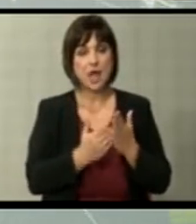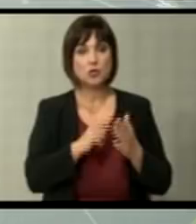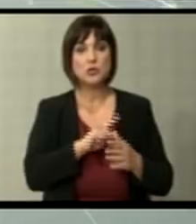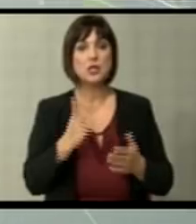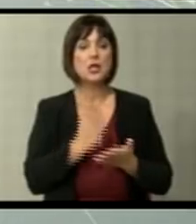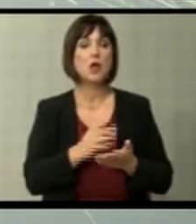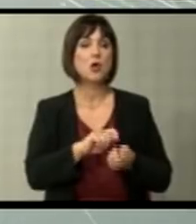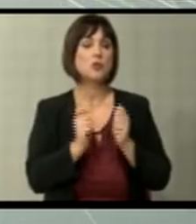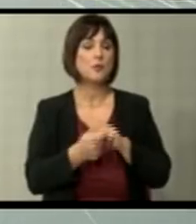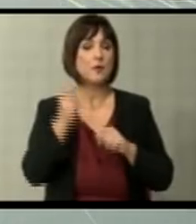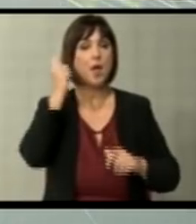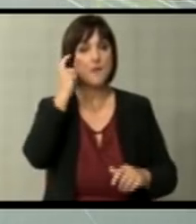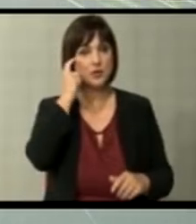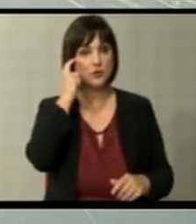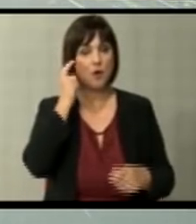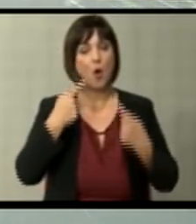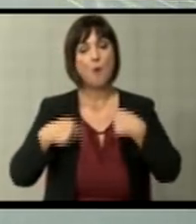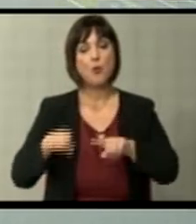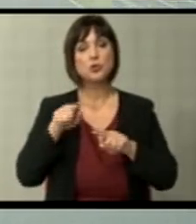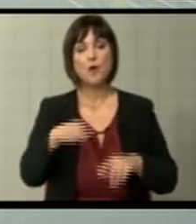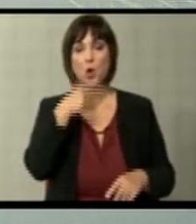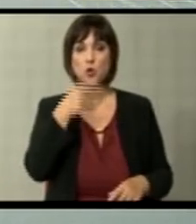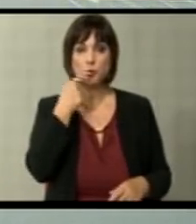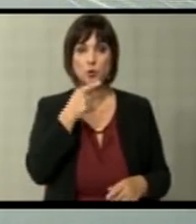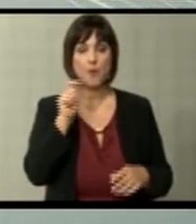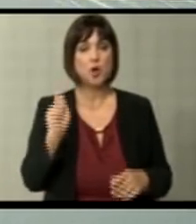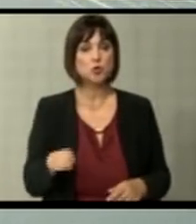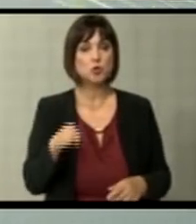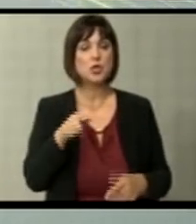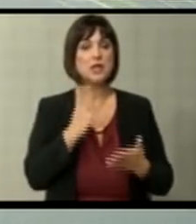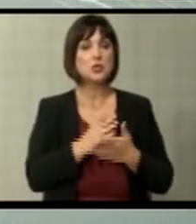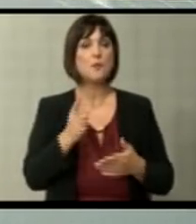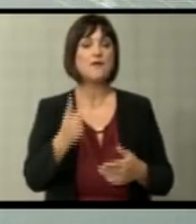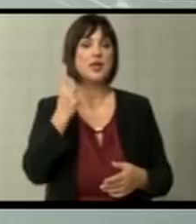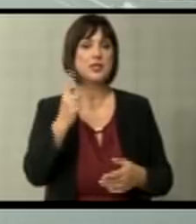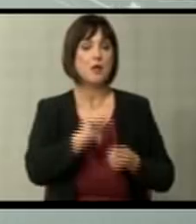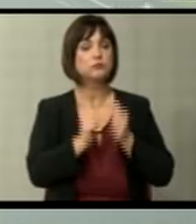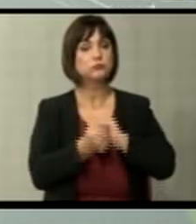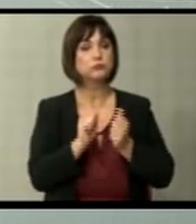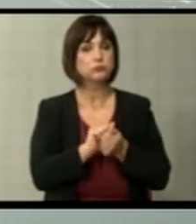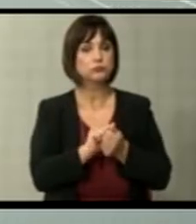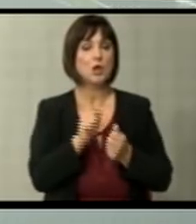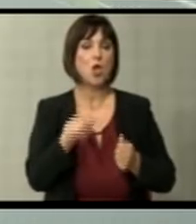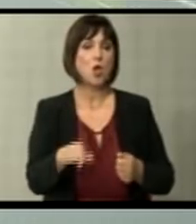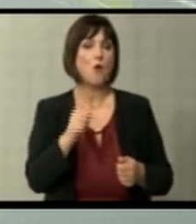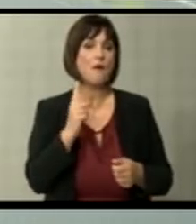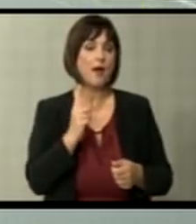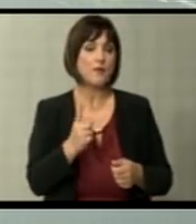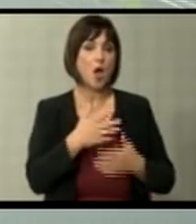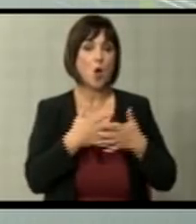никако да го промениме менталитетот. Посебно ова кој говориме за судството ја затоа бев еден од поборниците и тоа е едно